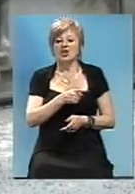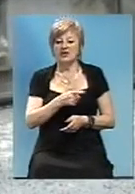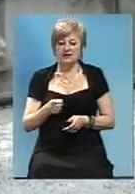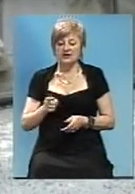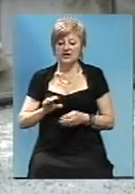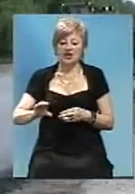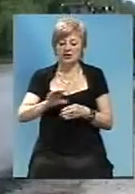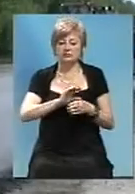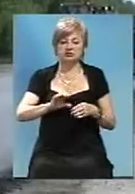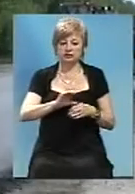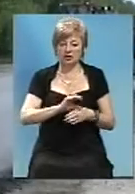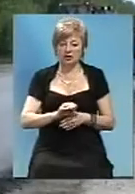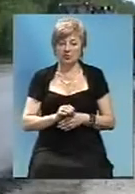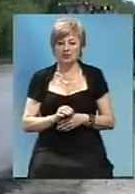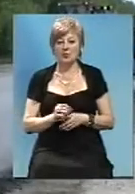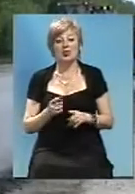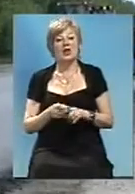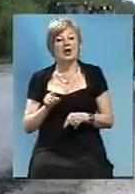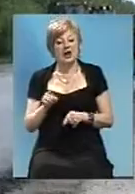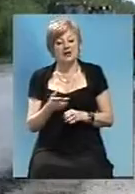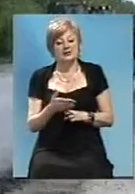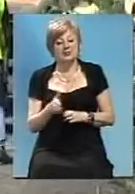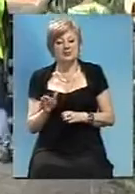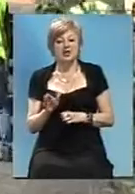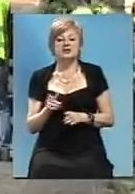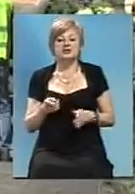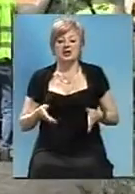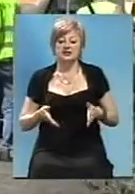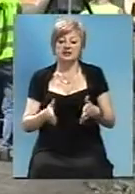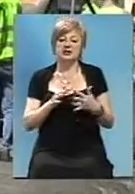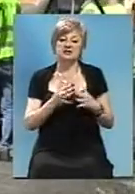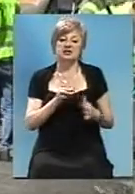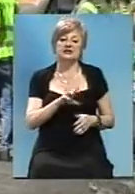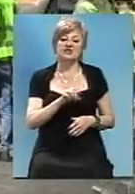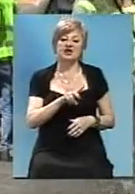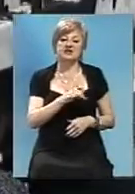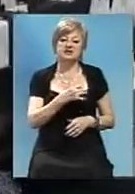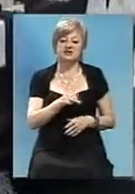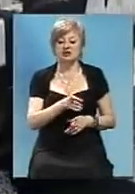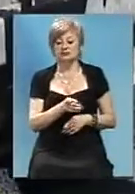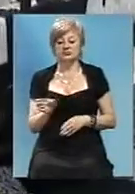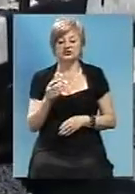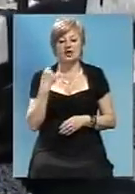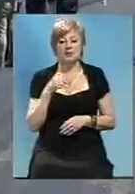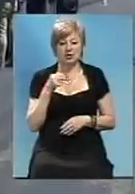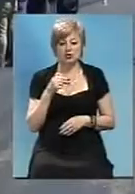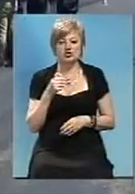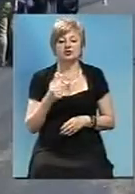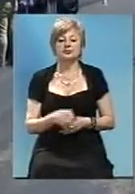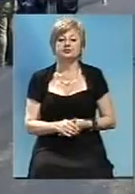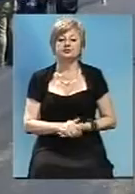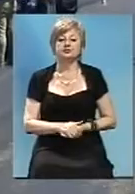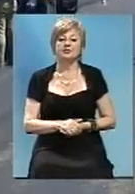шар від 3 до 5 років. А це ділянка тієї ж траси від села Таврійське в напрямку Запоріжжя. Говорить Олександр